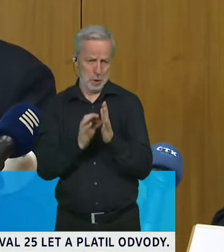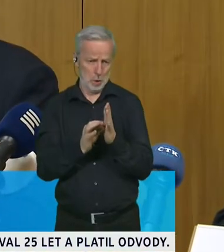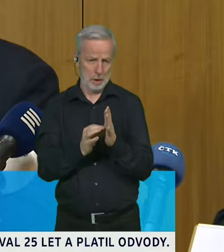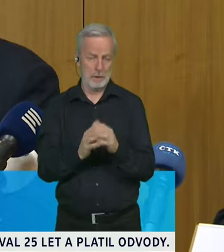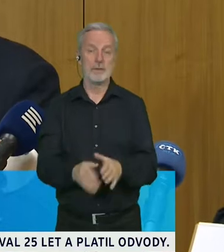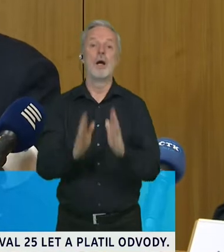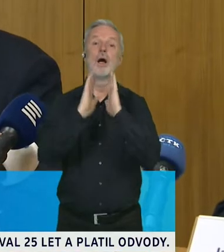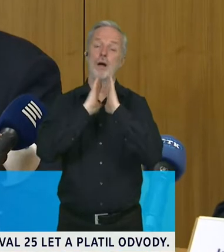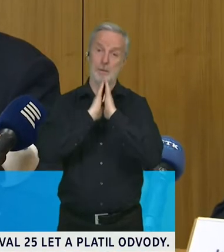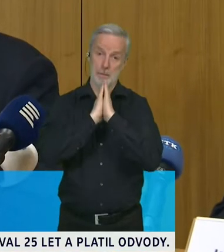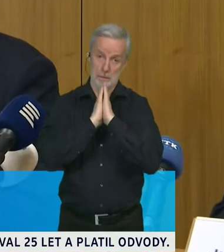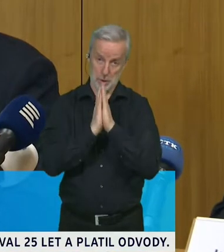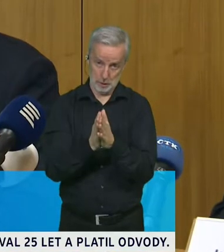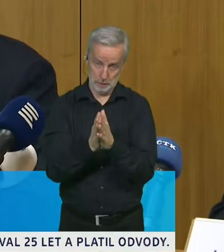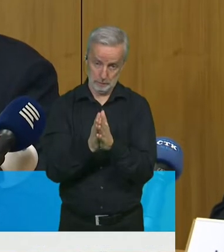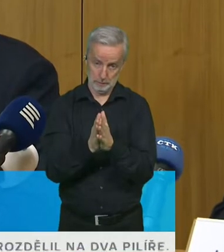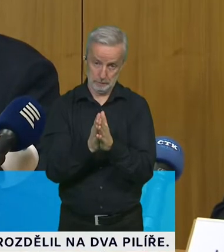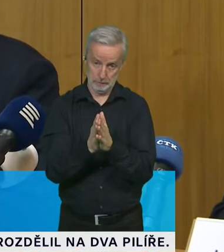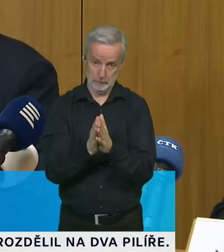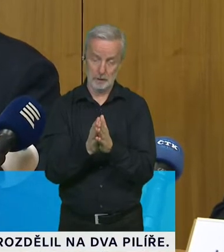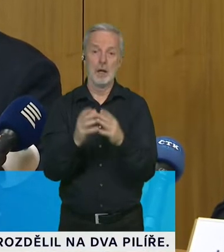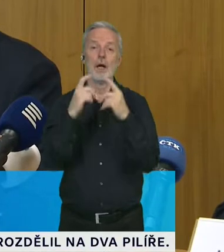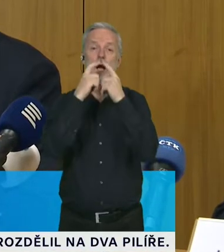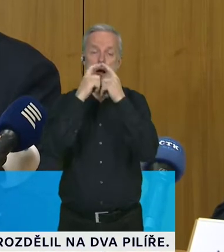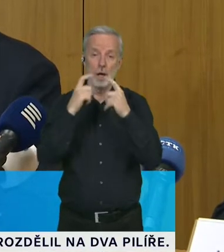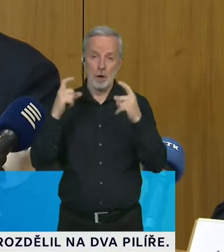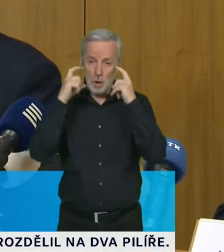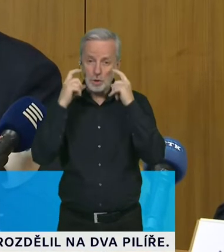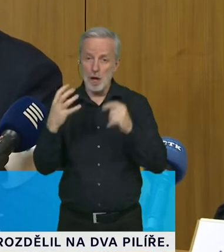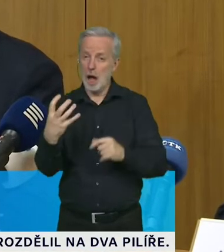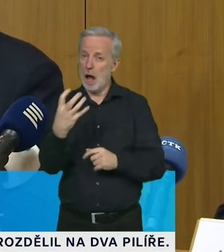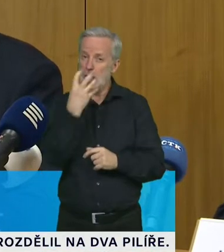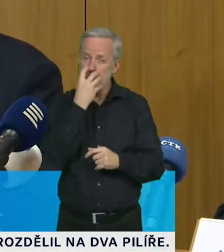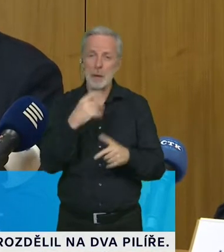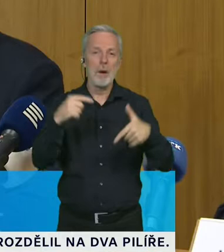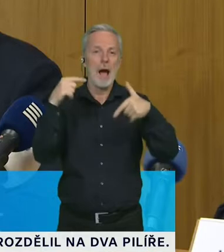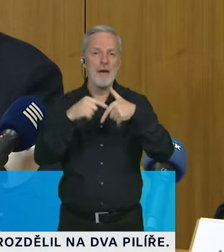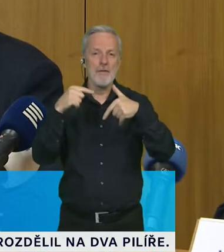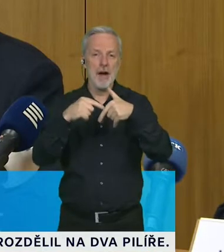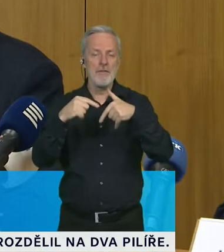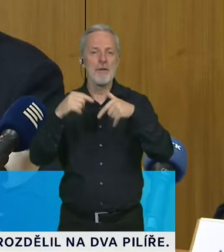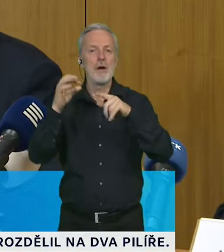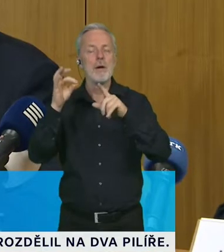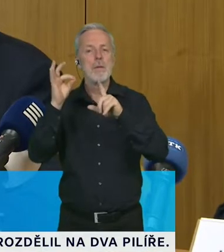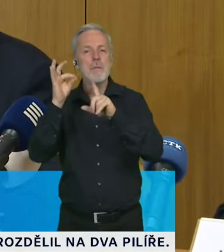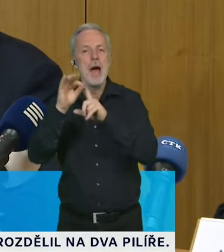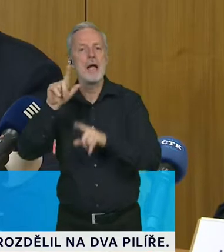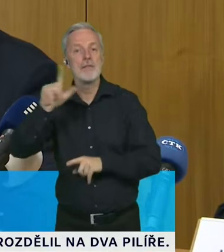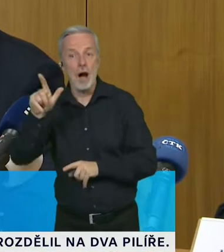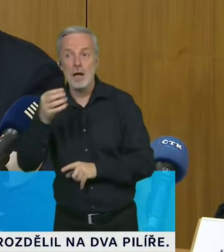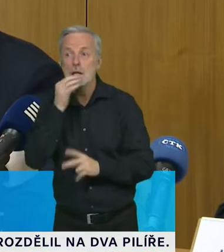prosím, FFP2 respirátory, jí jsme-li se seniorem. Rouška je